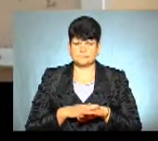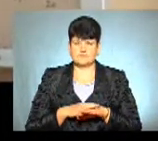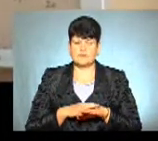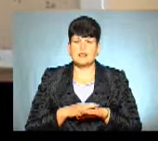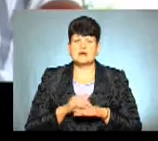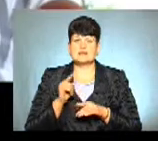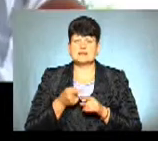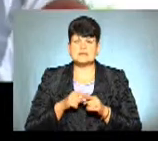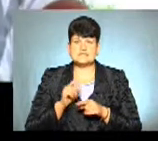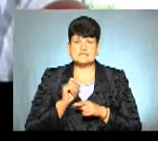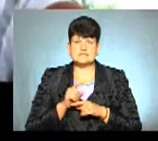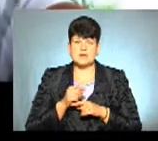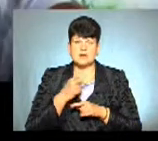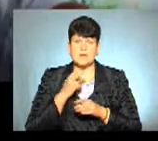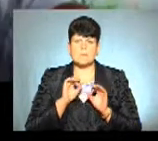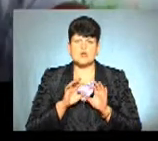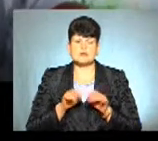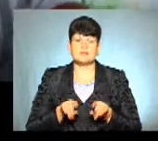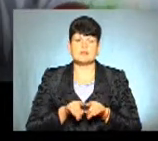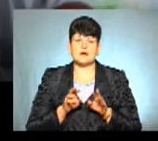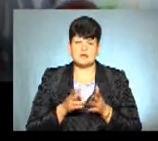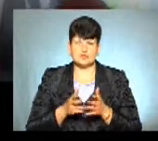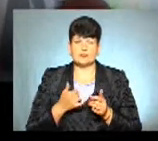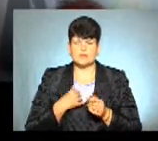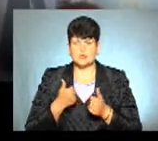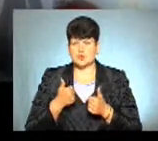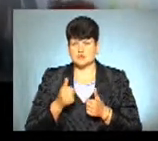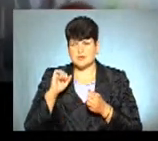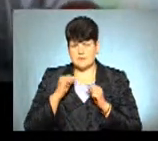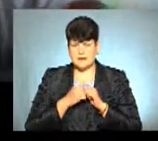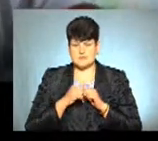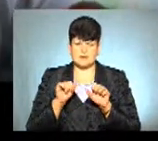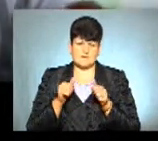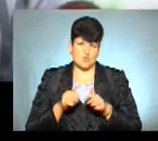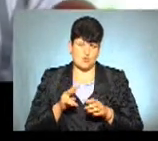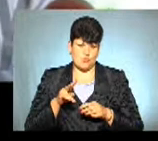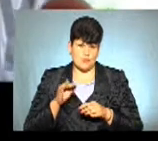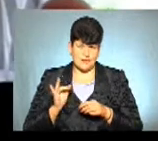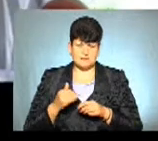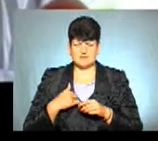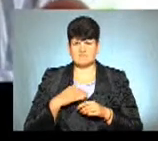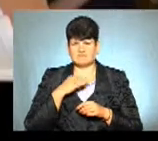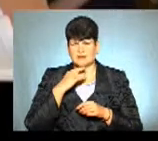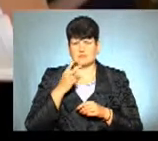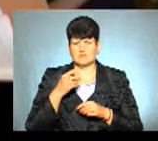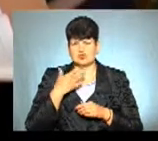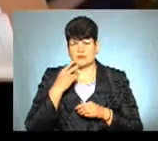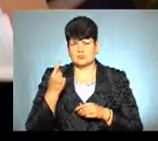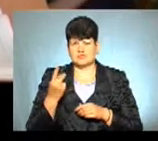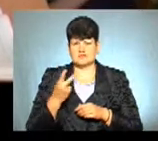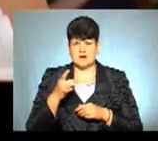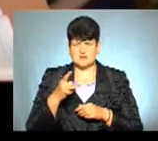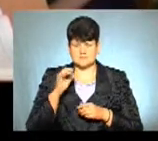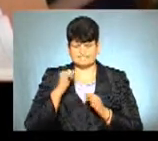пояснив так. У мене, насправді, досить хороша пам'ять на формули, мені достатньо прочитати їх один-два рази. Марія